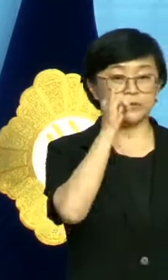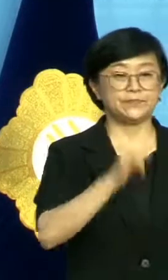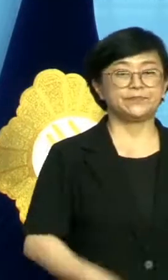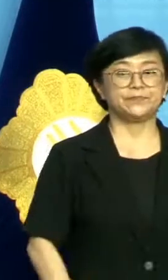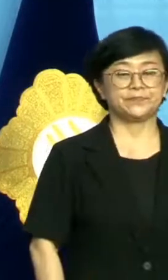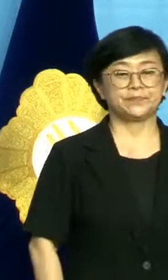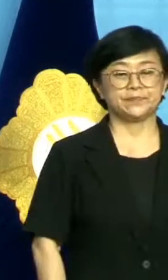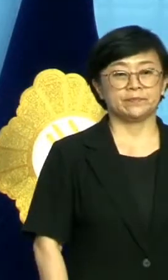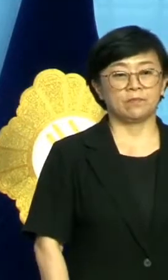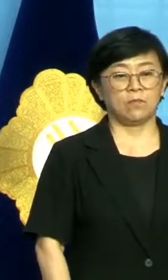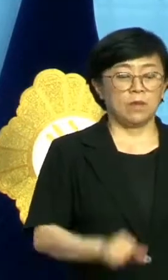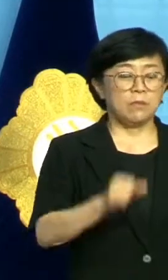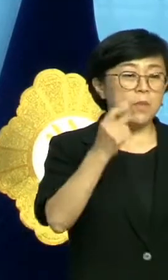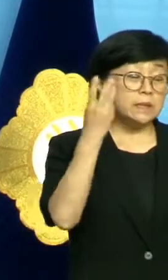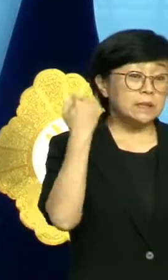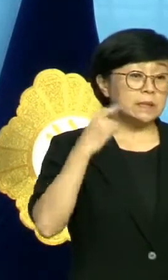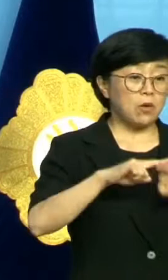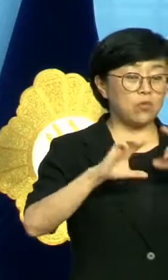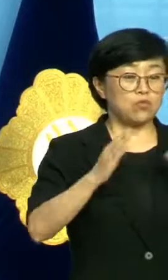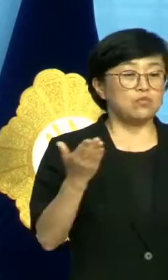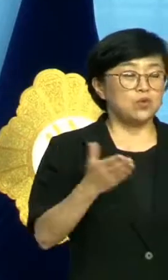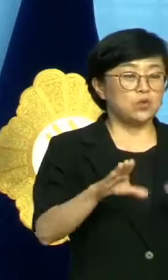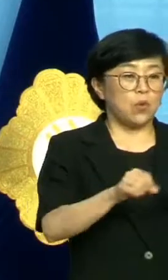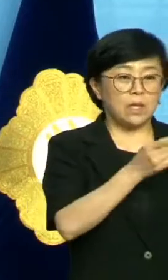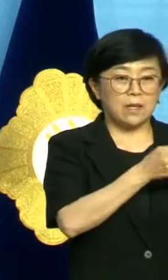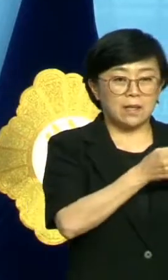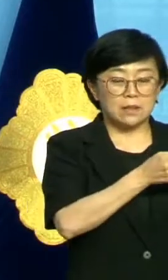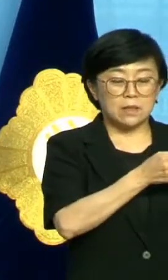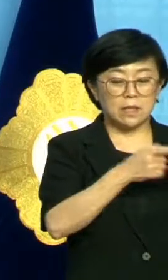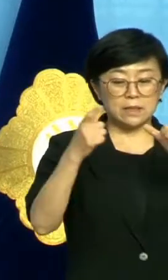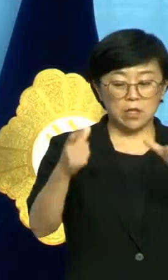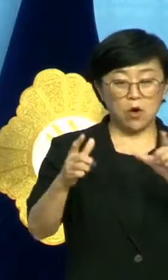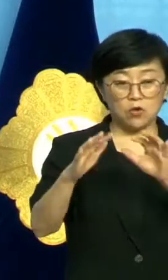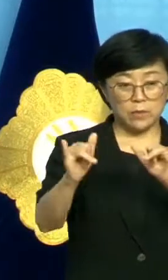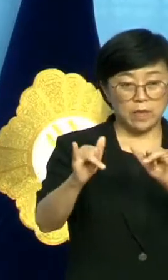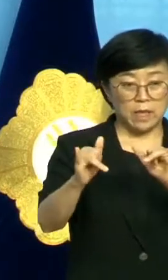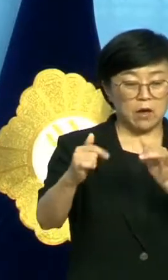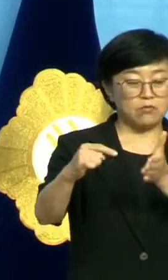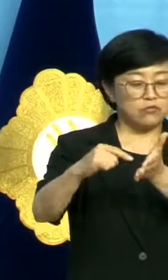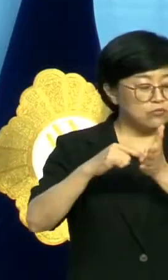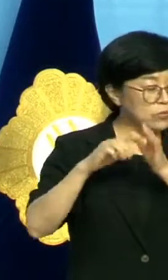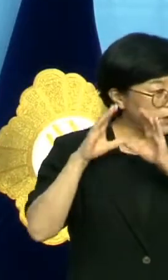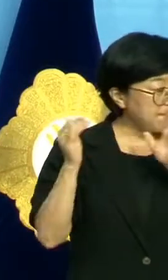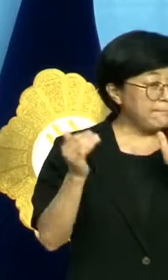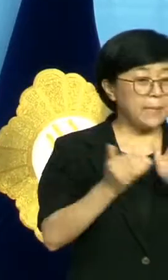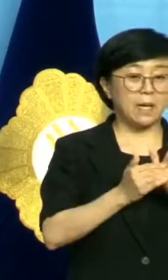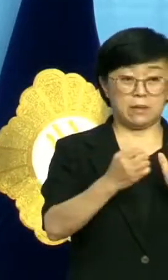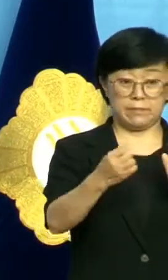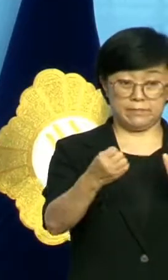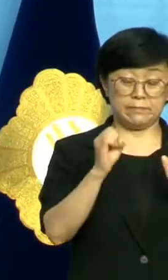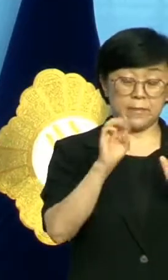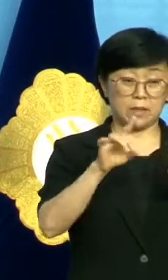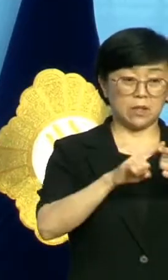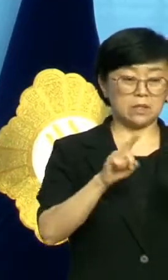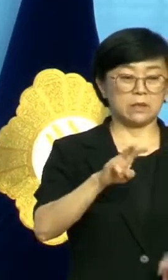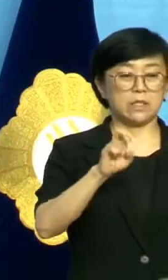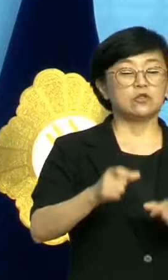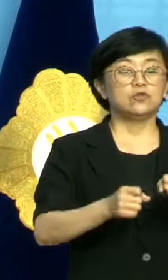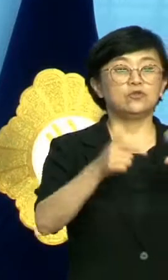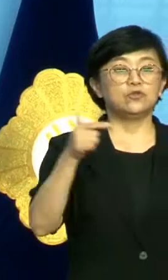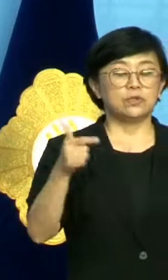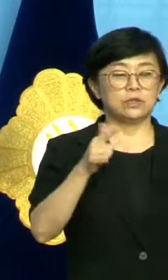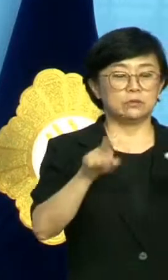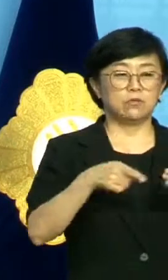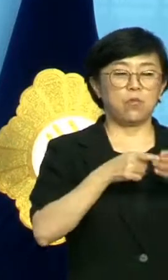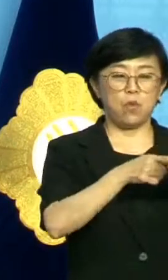며칠 전 국무총리까지 나서 지역 주민 의견 수렴을 충분히 했다며 맥스터 증설 추진을 못